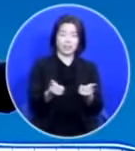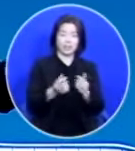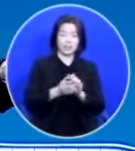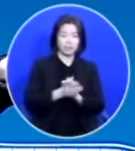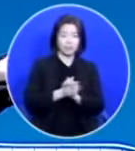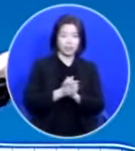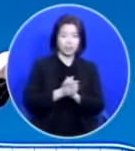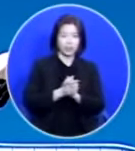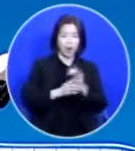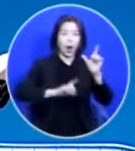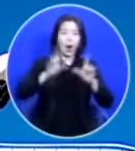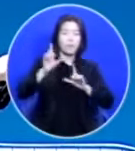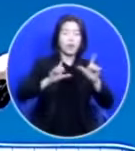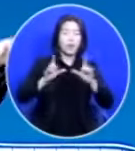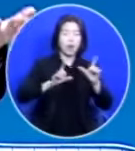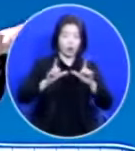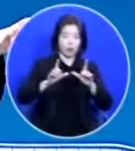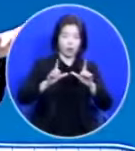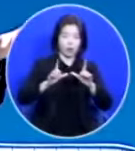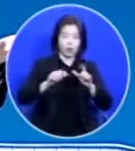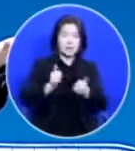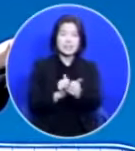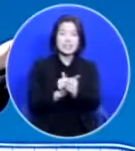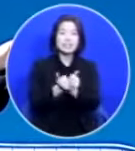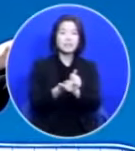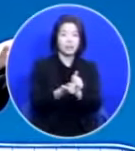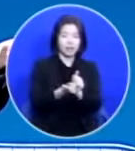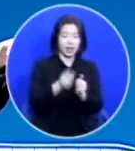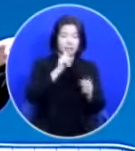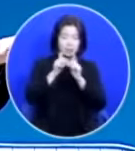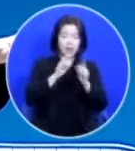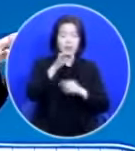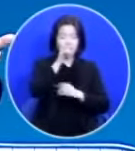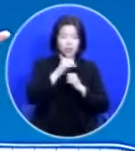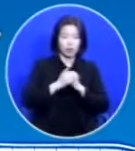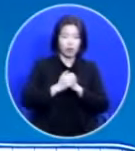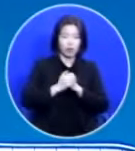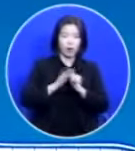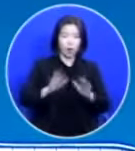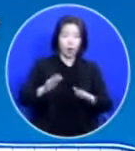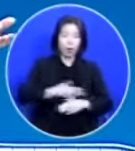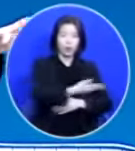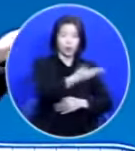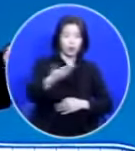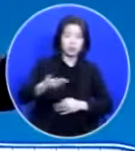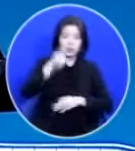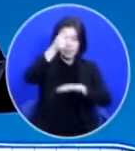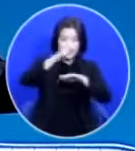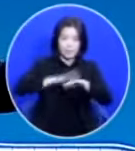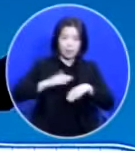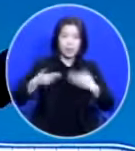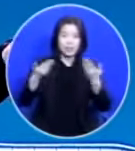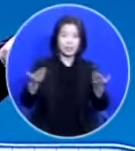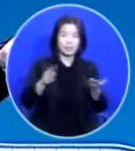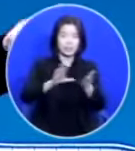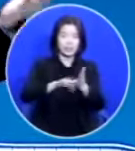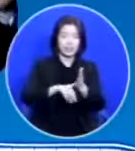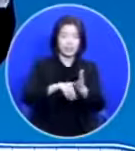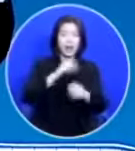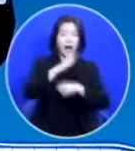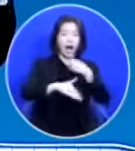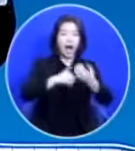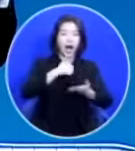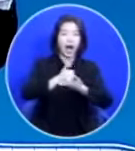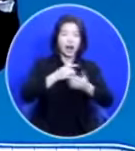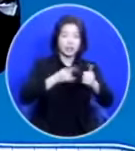모형이라고 그랬습니다 그림자라고 했습니다 오늘 여러분들이 예배드릴 때 하나님께서